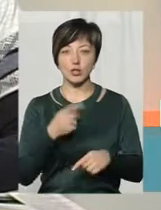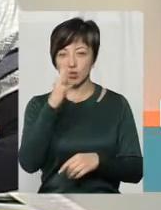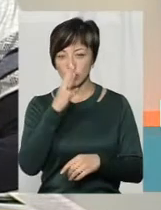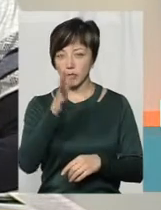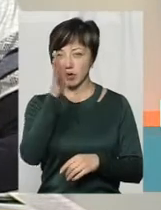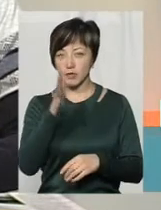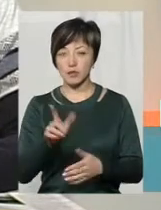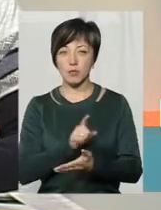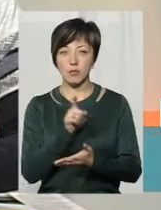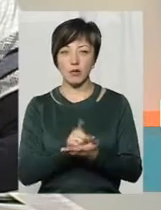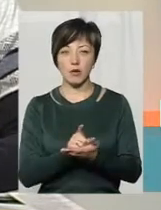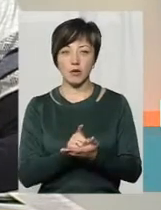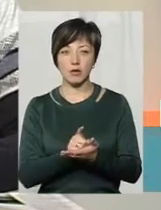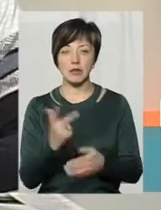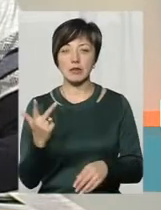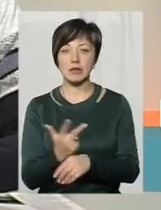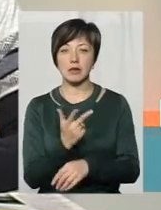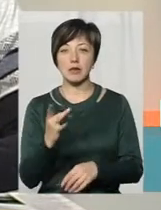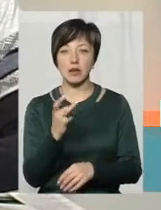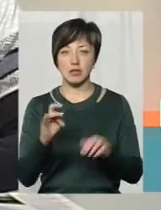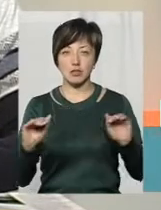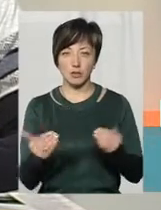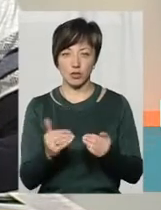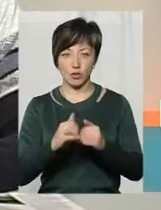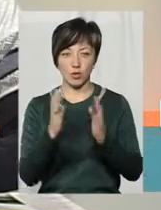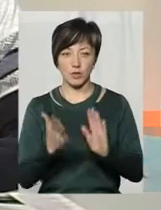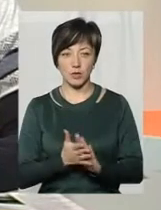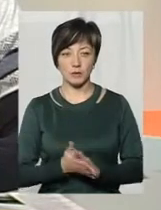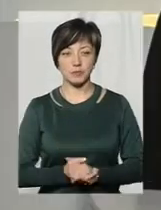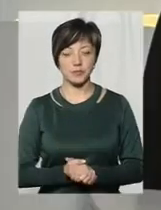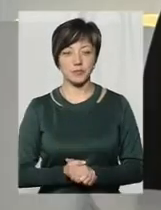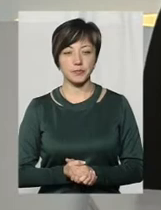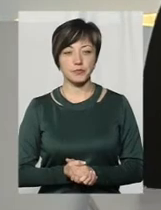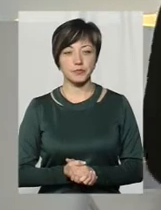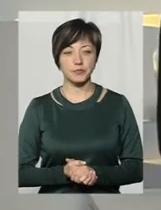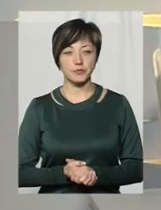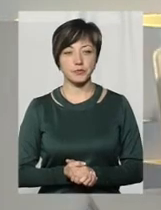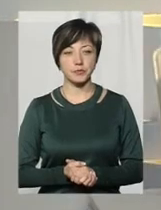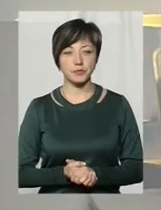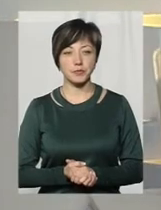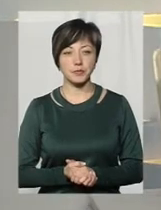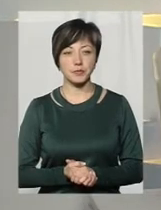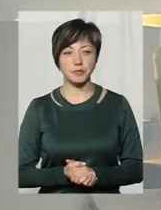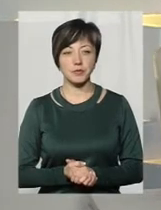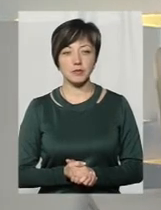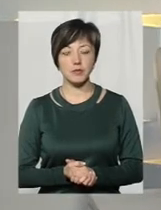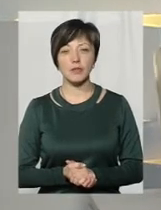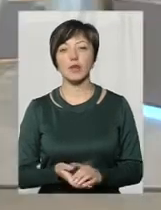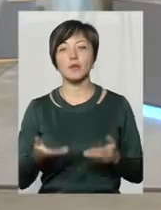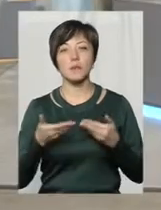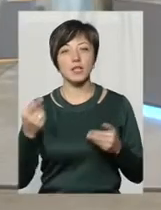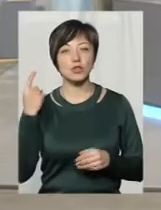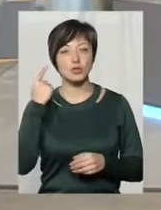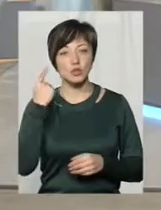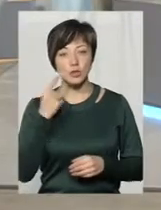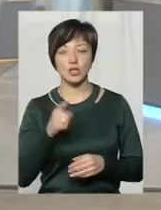місяців, він має втричі десь обсяг його зменшитися. Пана Валентина, от коли… От ми чули, що річка